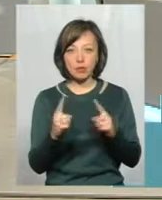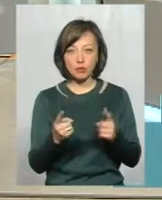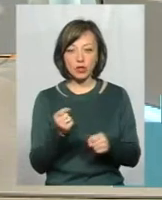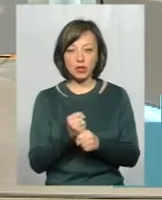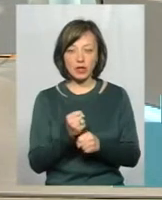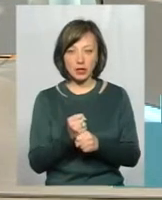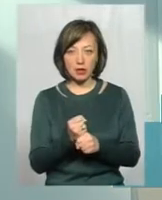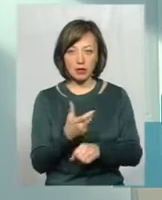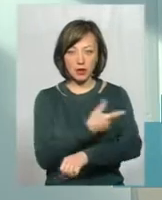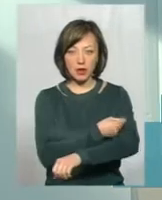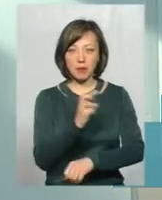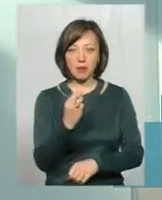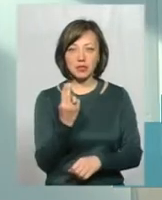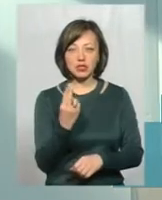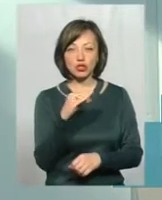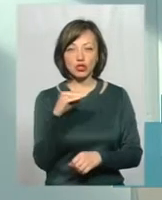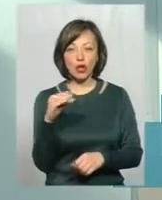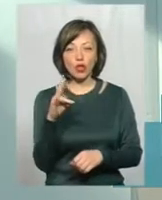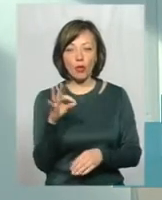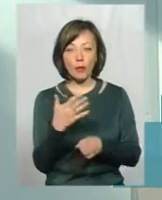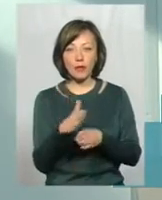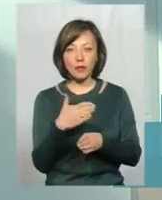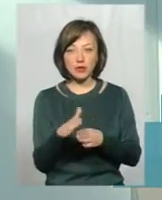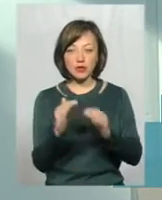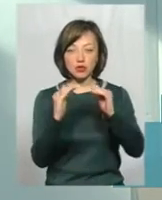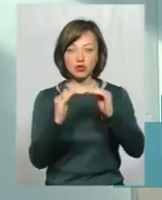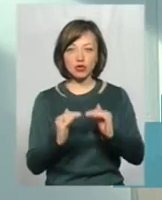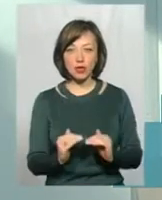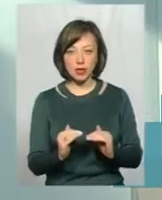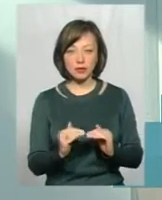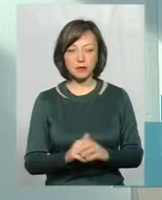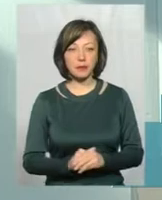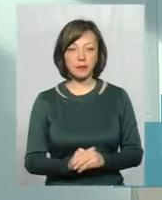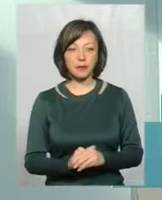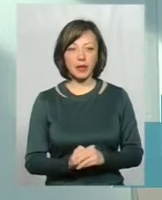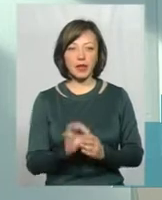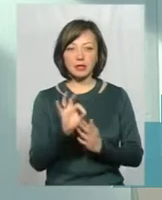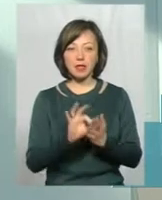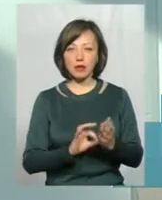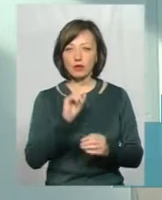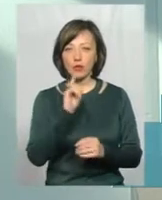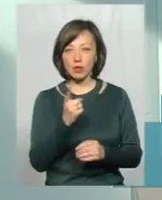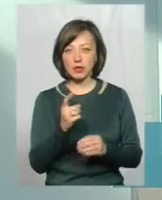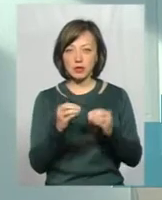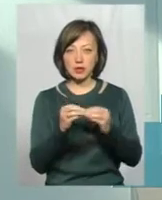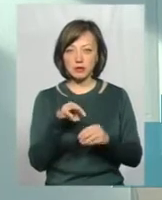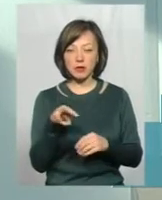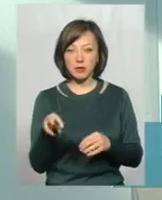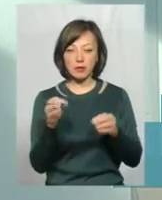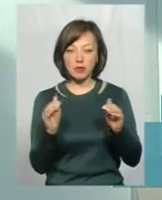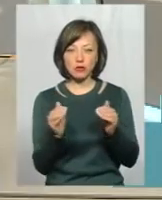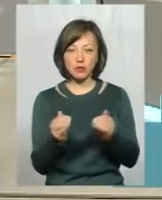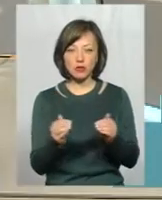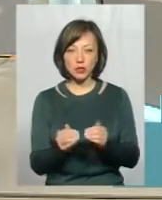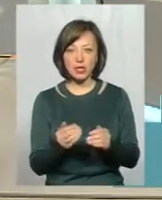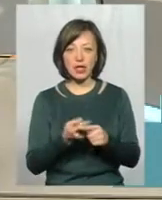робили прививку БЦЖ, але потихоньку вона снижається, йде на спад. Якщо в год може бути 10 мм, то потім менше, менше,